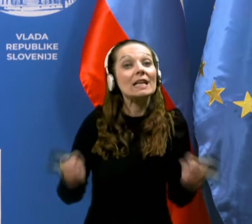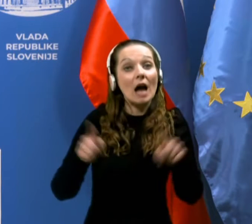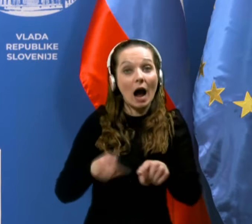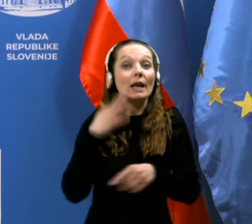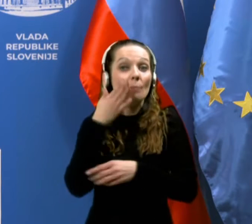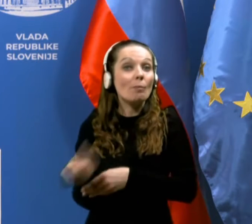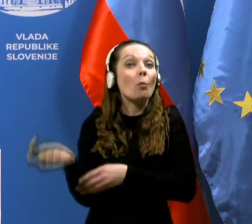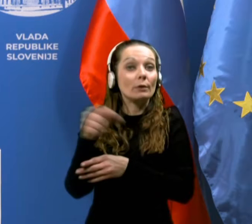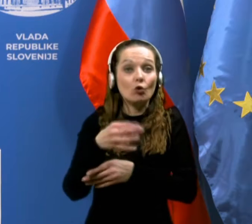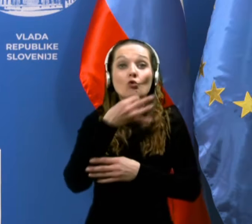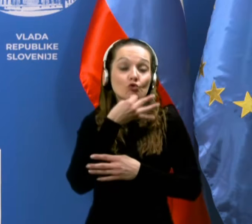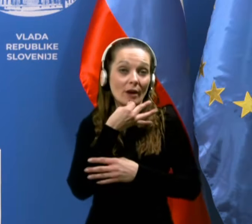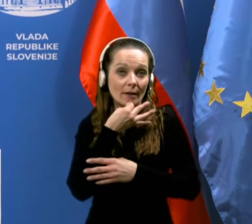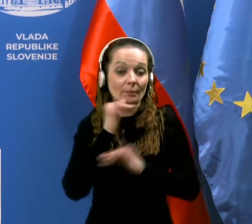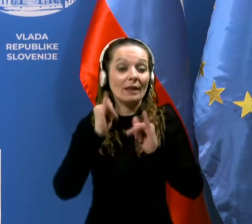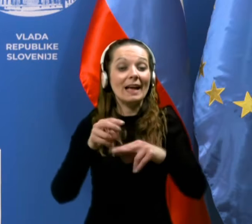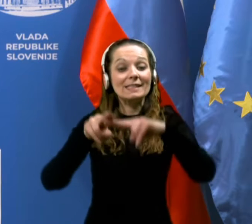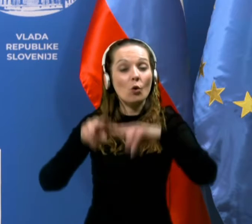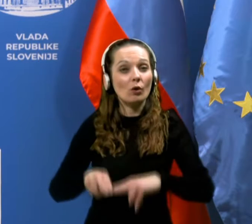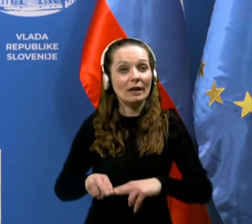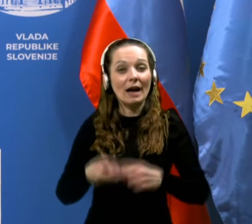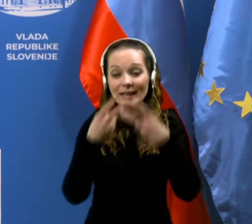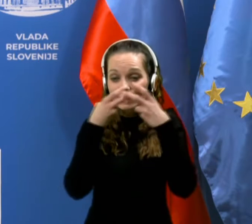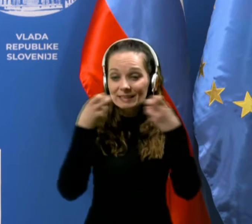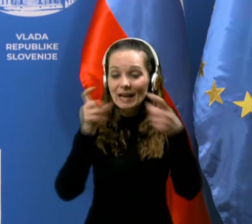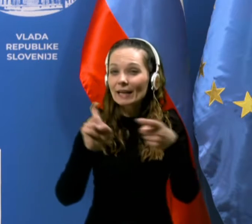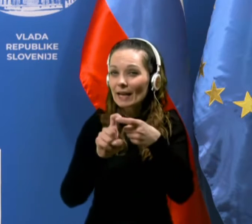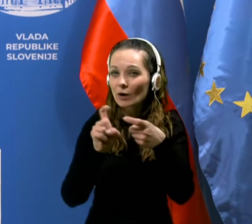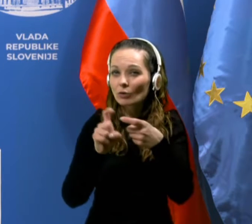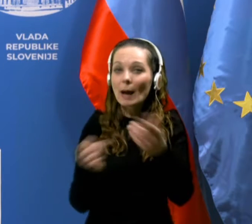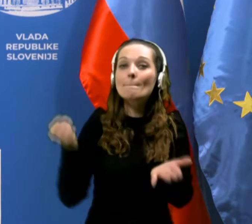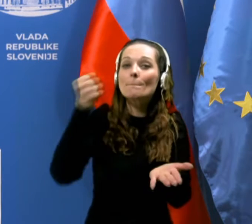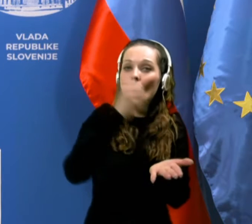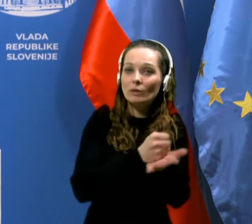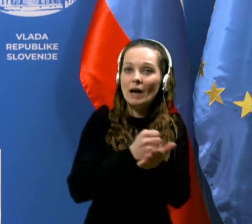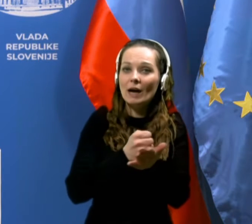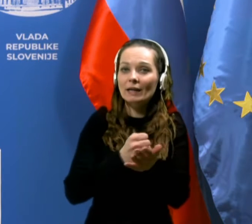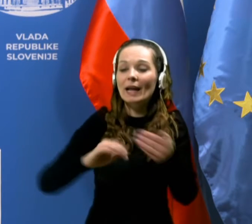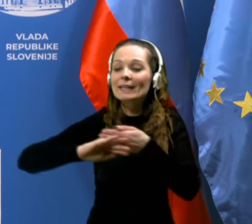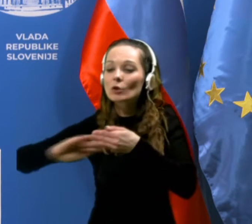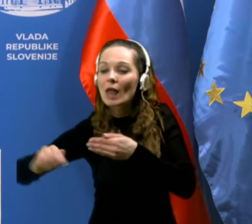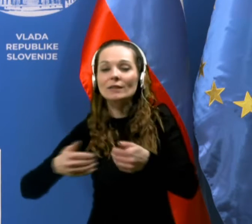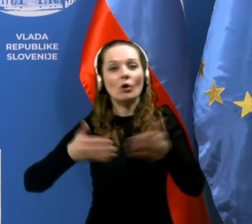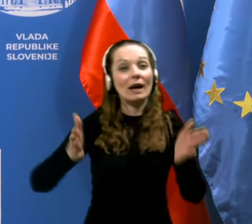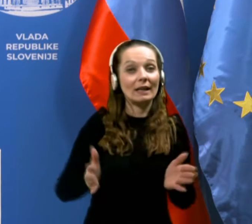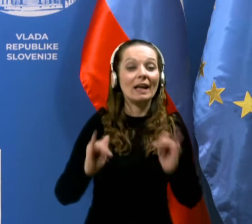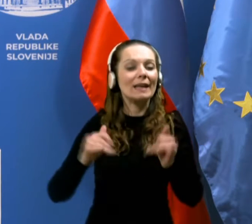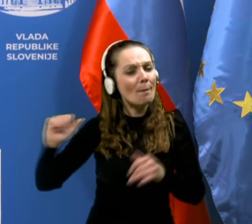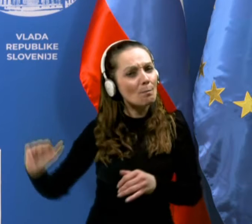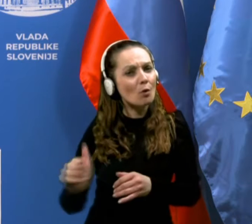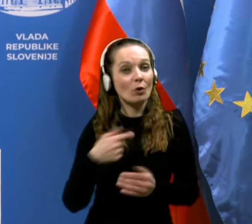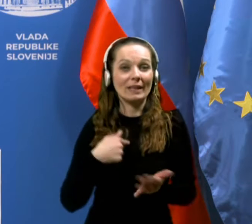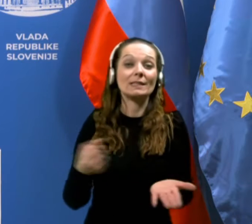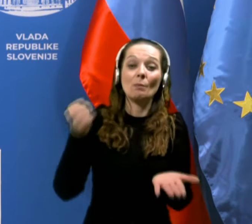prihaja, če, da se ohranja iskanje kontaktov za povdarkom na izolacijo in karanteno. Ponovno